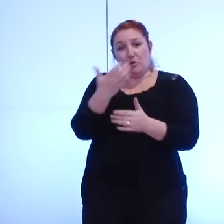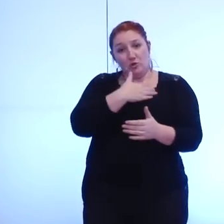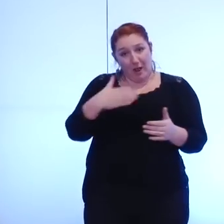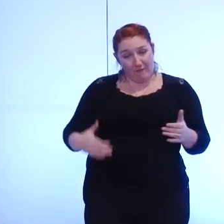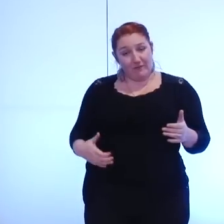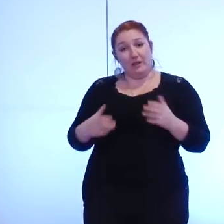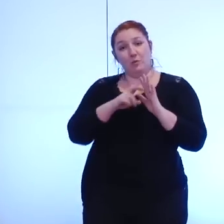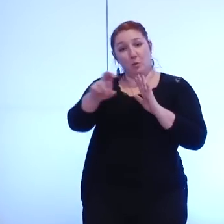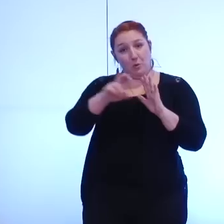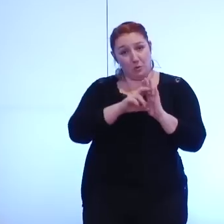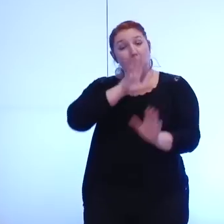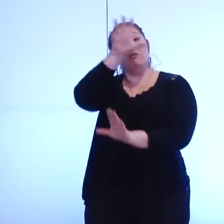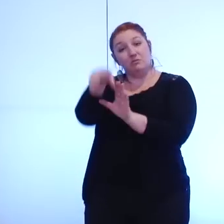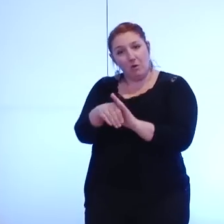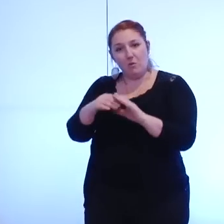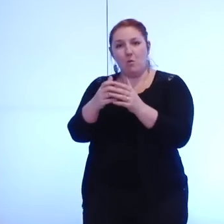de commandes